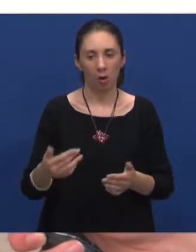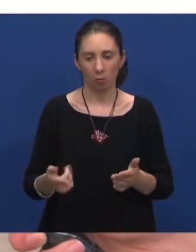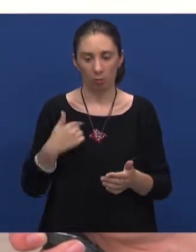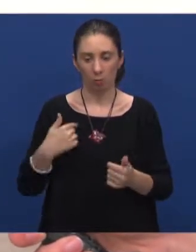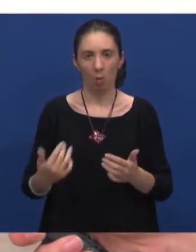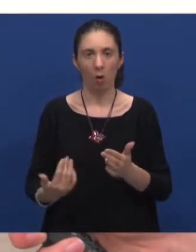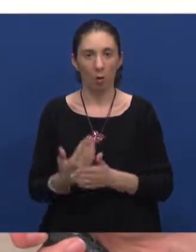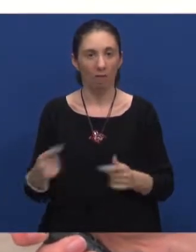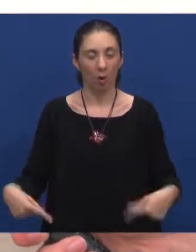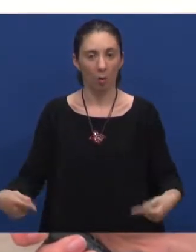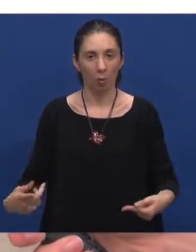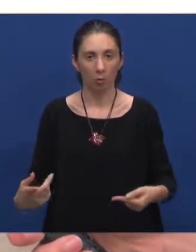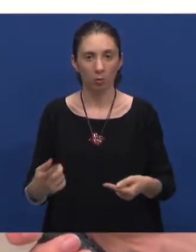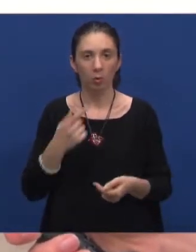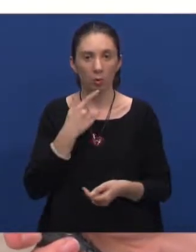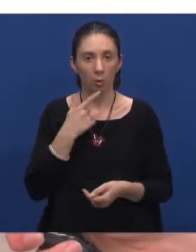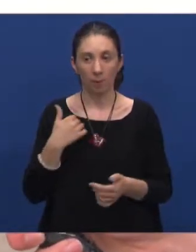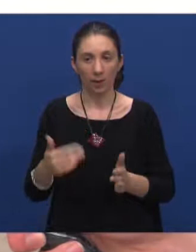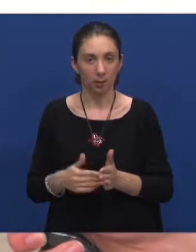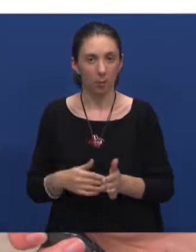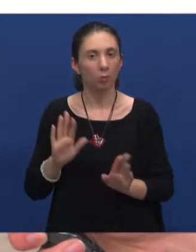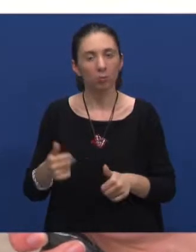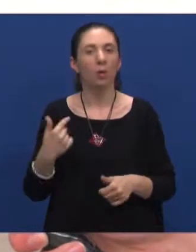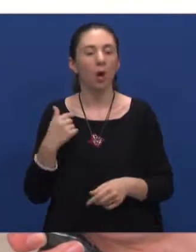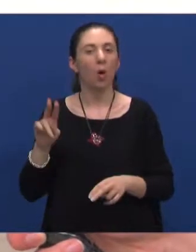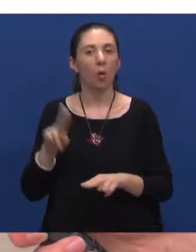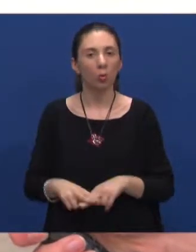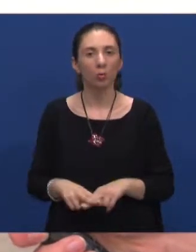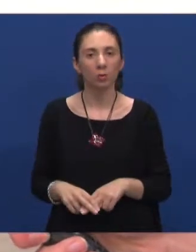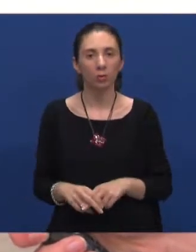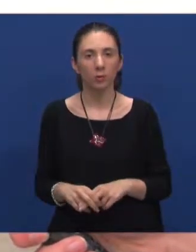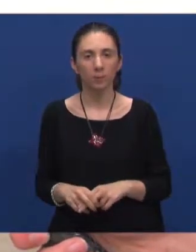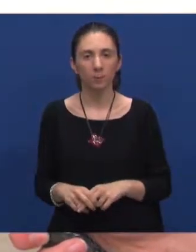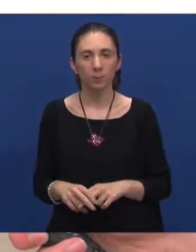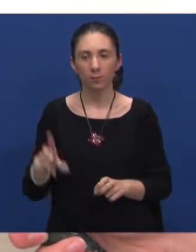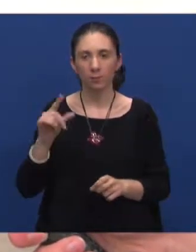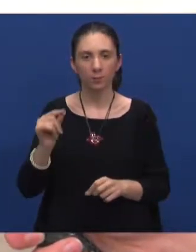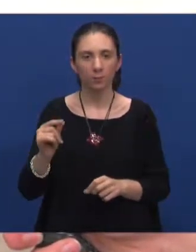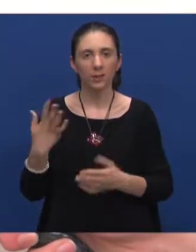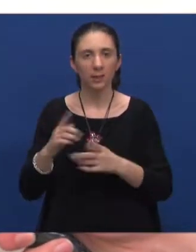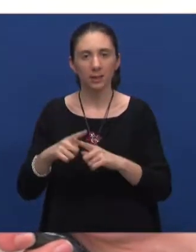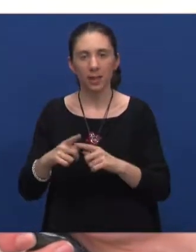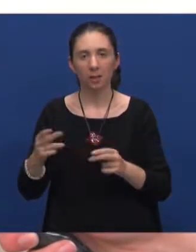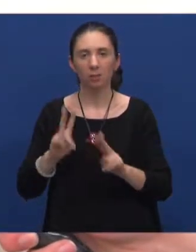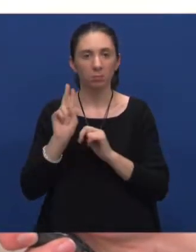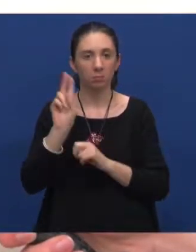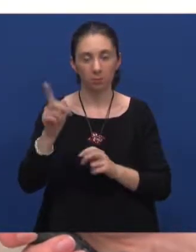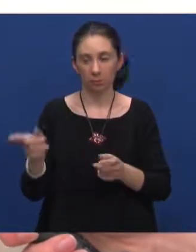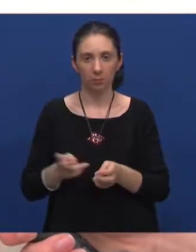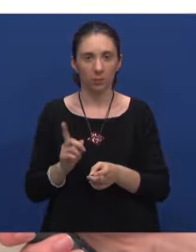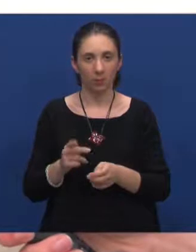svojih kolica koja su mi preko potrebna pa sam ja odlučila ići sa ZET-ovim prijevozom. No,